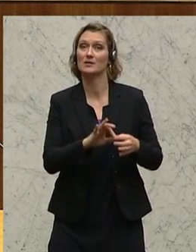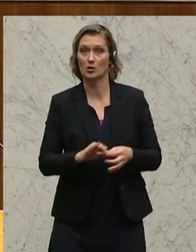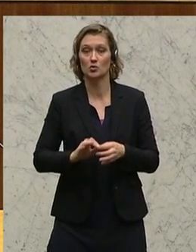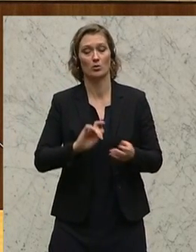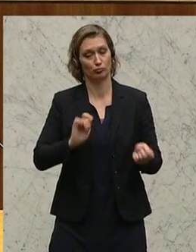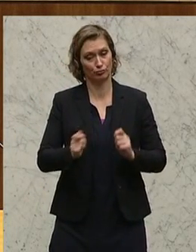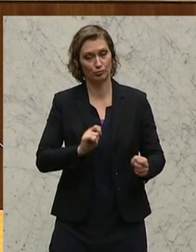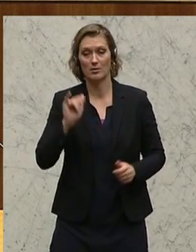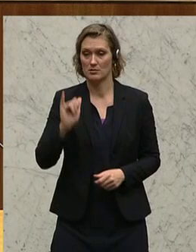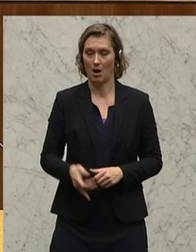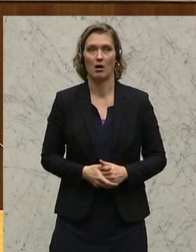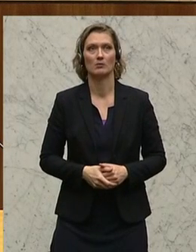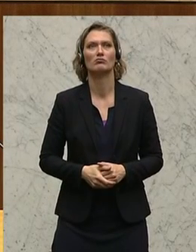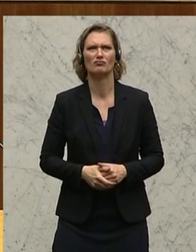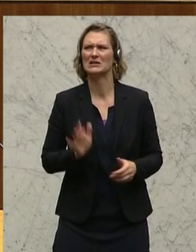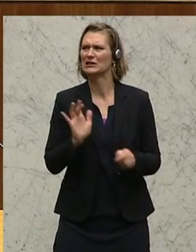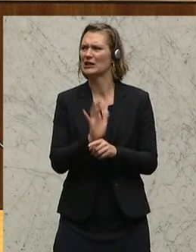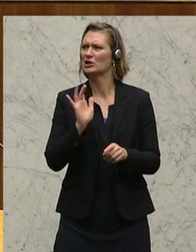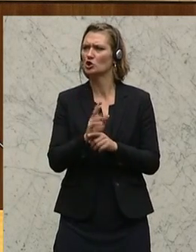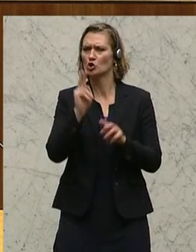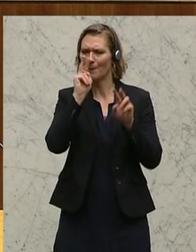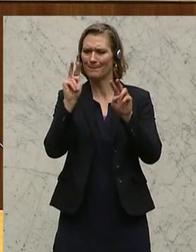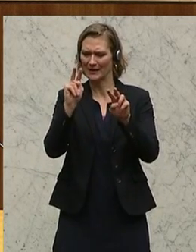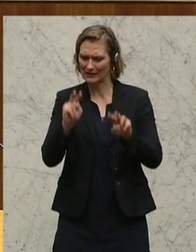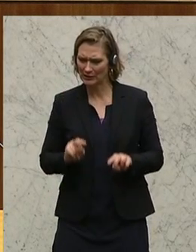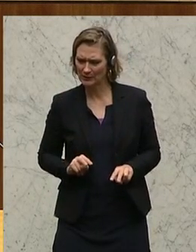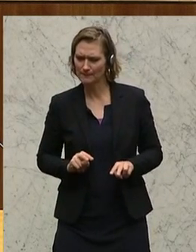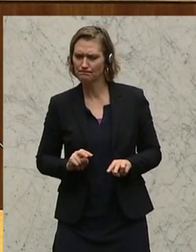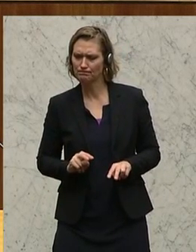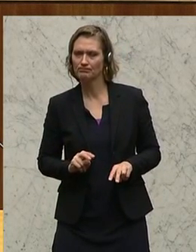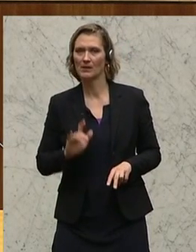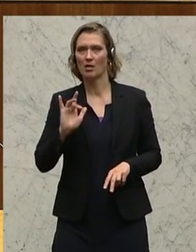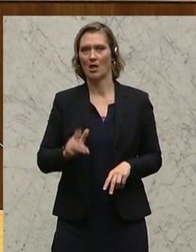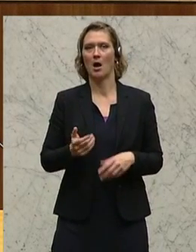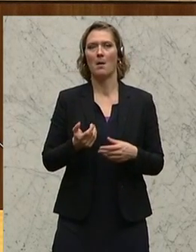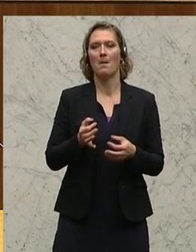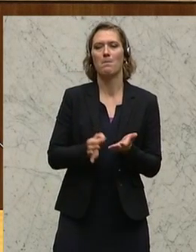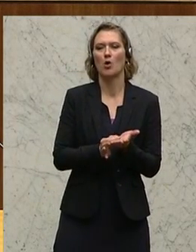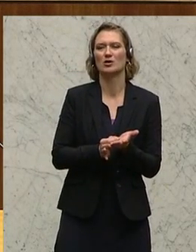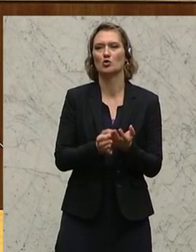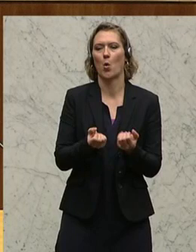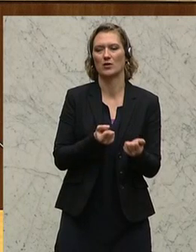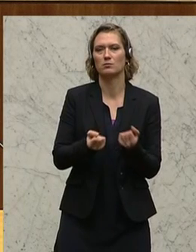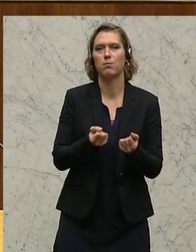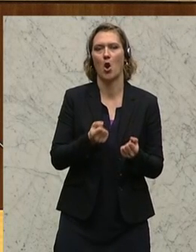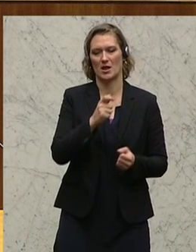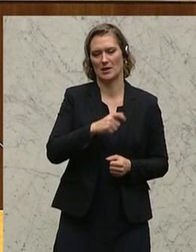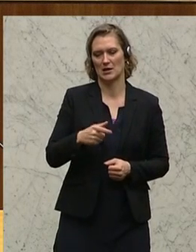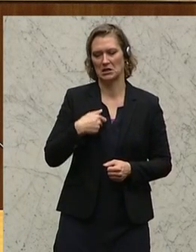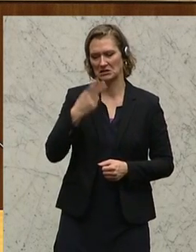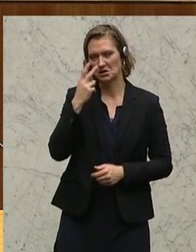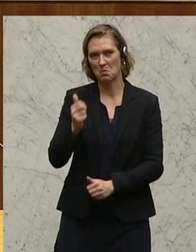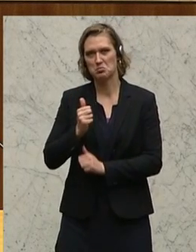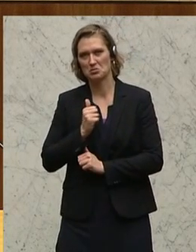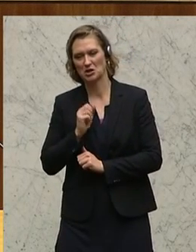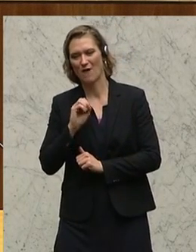grundsätzlich. Ein kritischer Blick darauf als Oppositionspolitiker. Das Bundesheer ist ja in den letzten